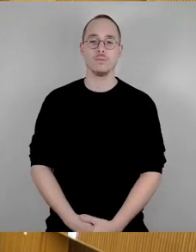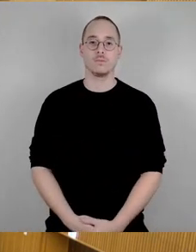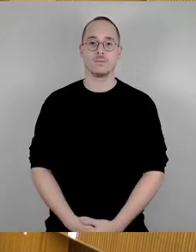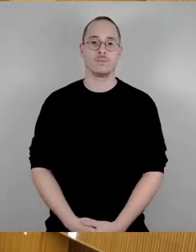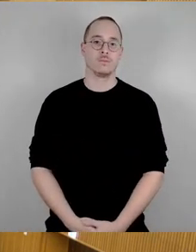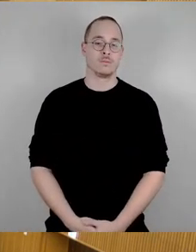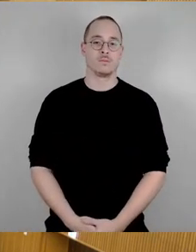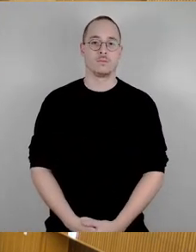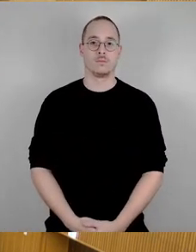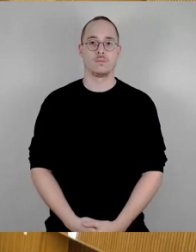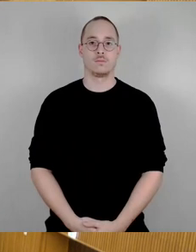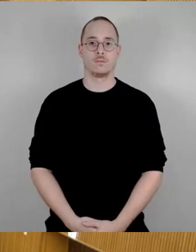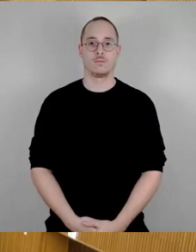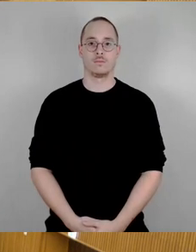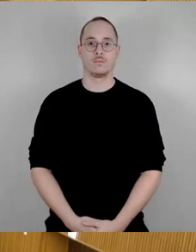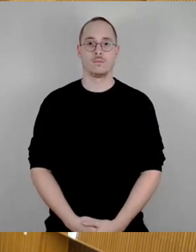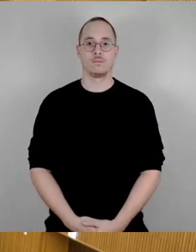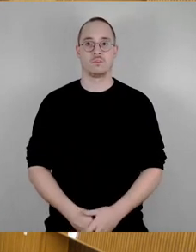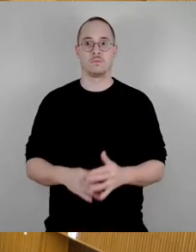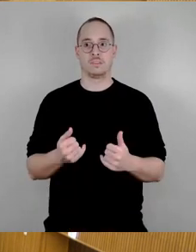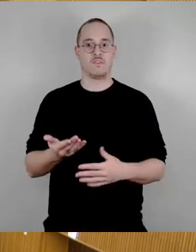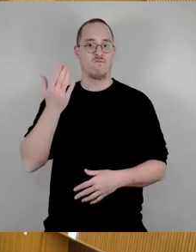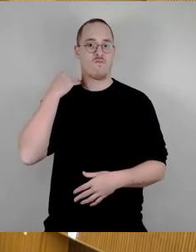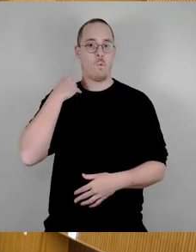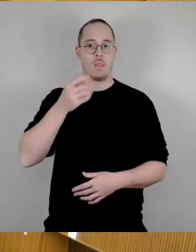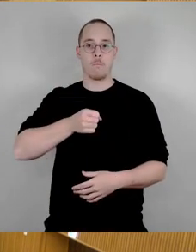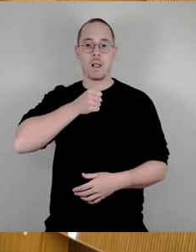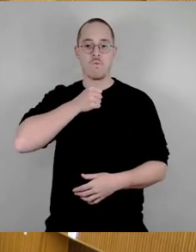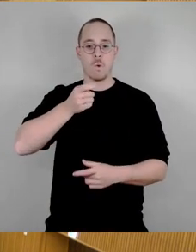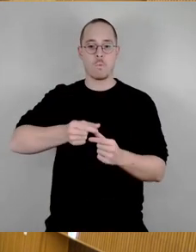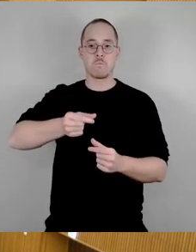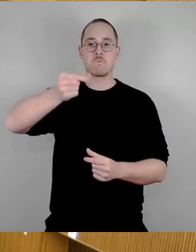Herr Lichte, ich muss mir das wieder runterholen, das Tableau